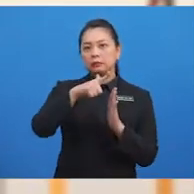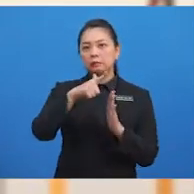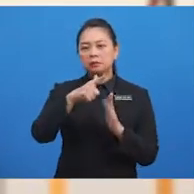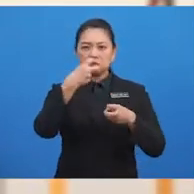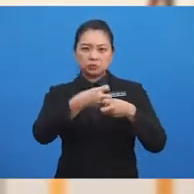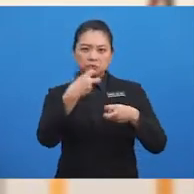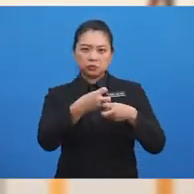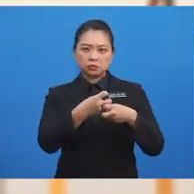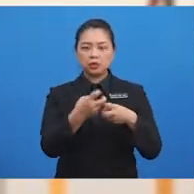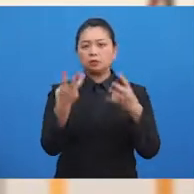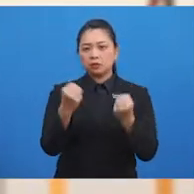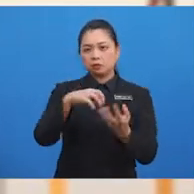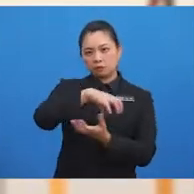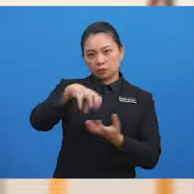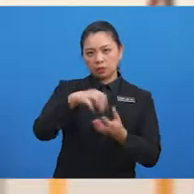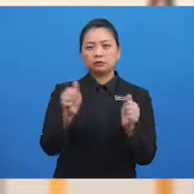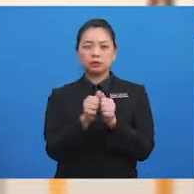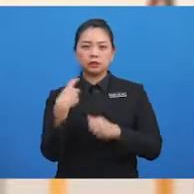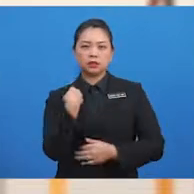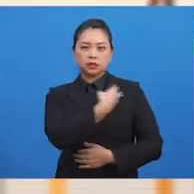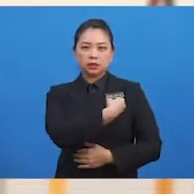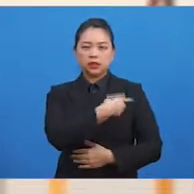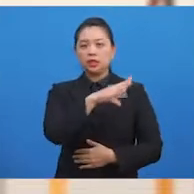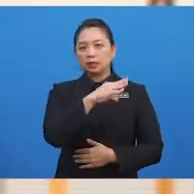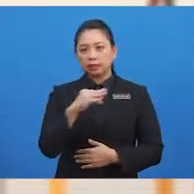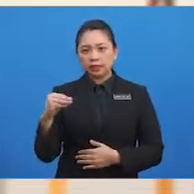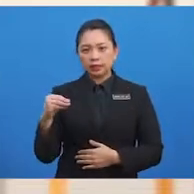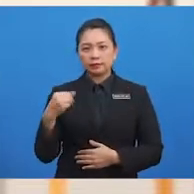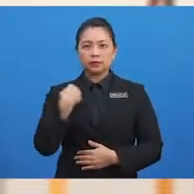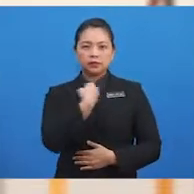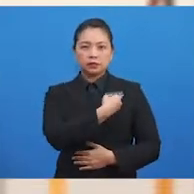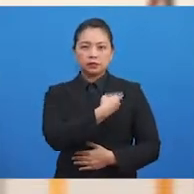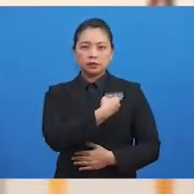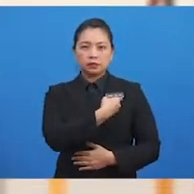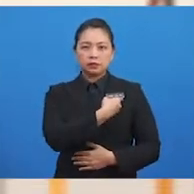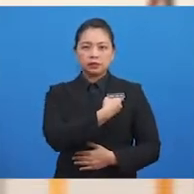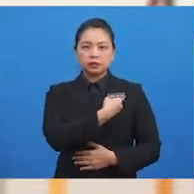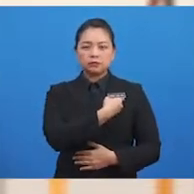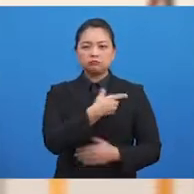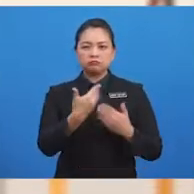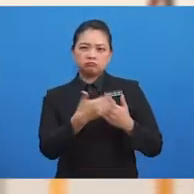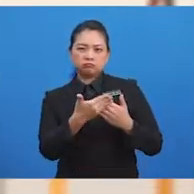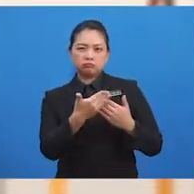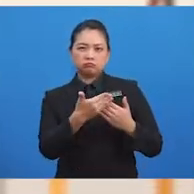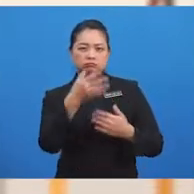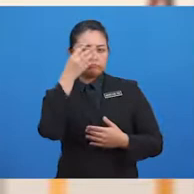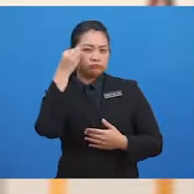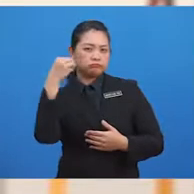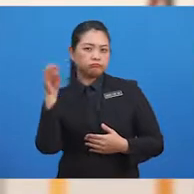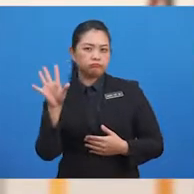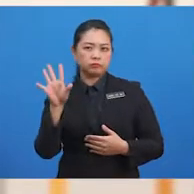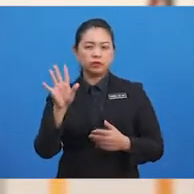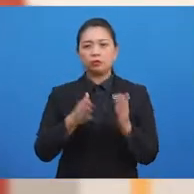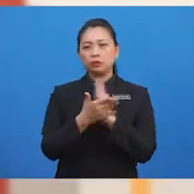untuk bergaul dengan kita. Dan kita mudah diabaikan oleh rakan